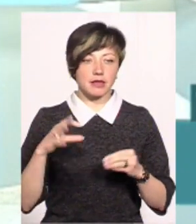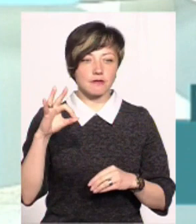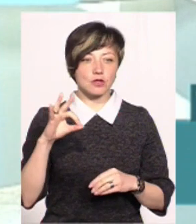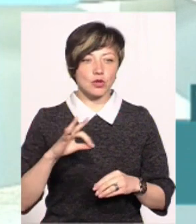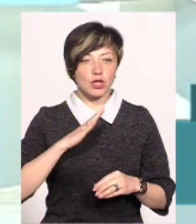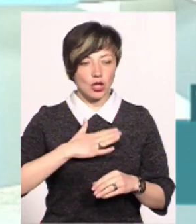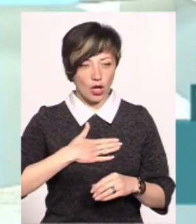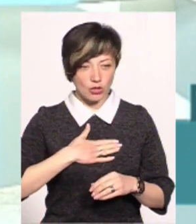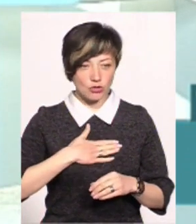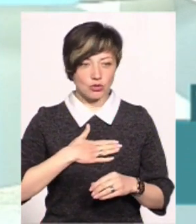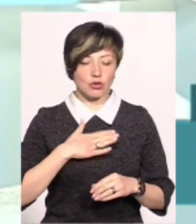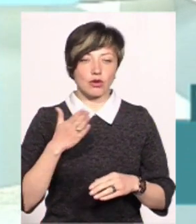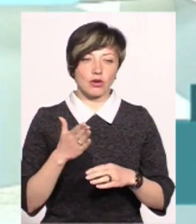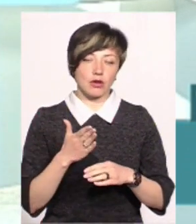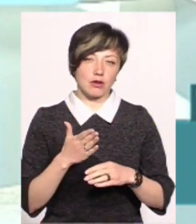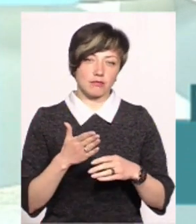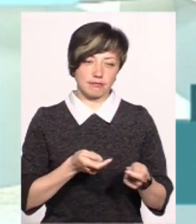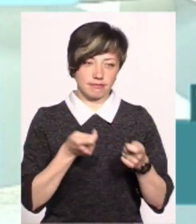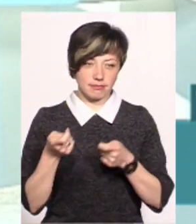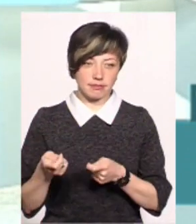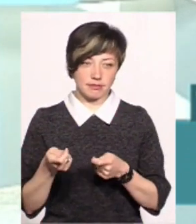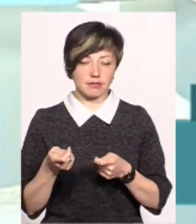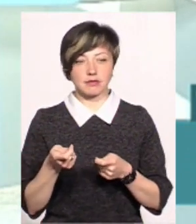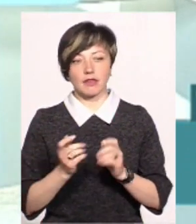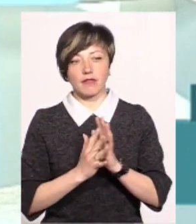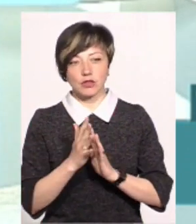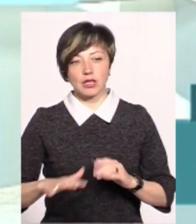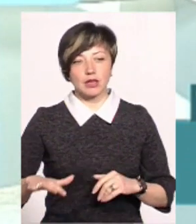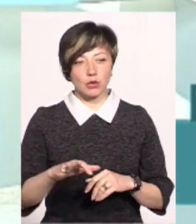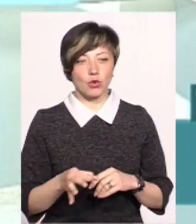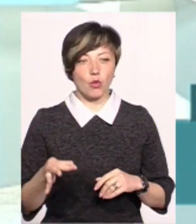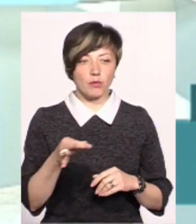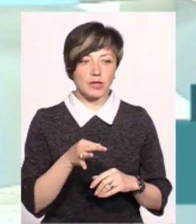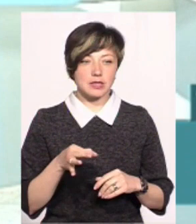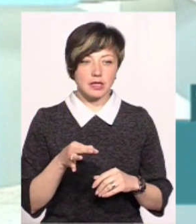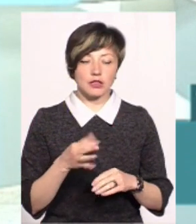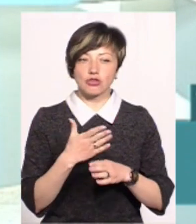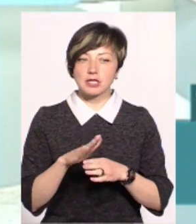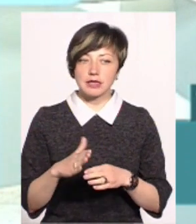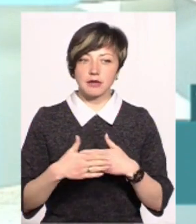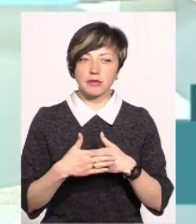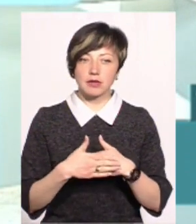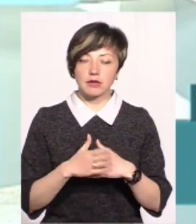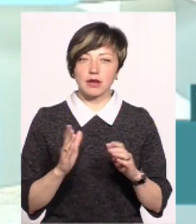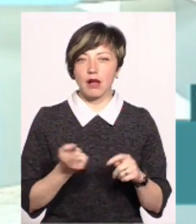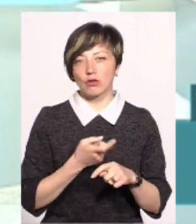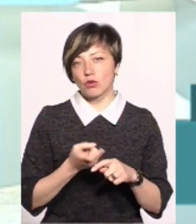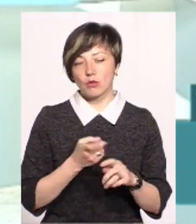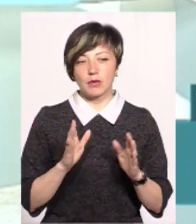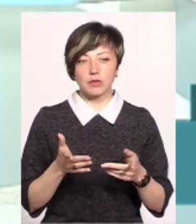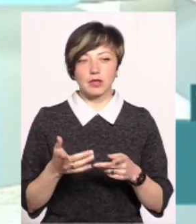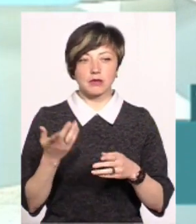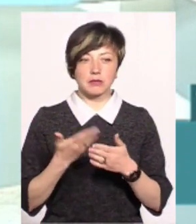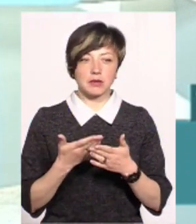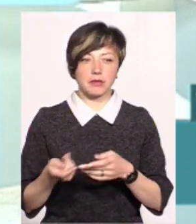-15, це нашої картоплі, яку виносять десь на продажу, мається на увазі, яка вирощена на території області. Частина десь картоплі буде, яка